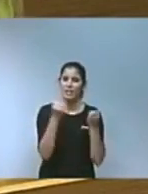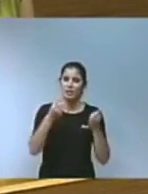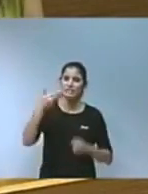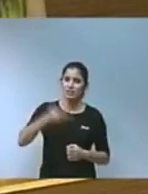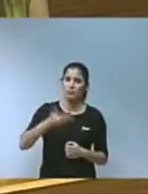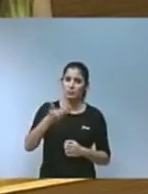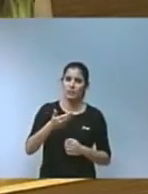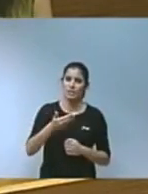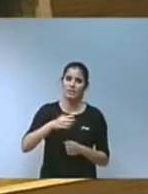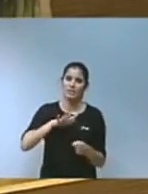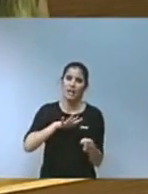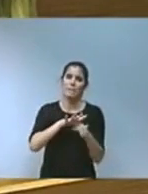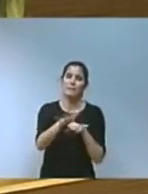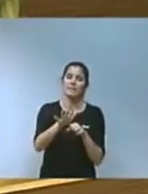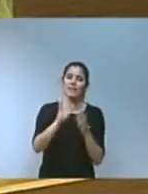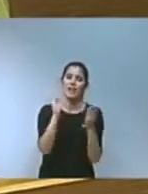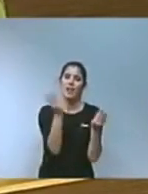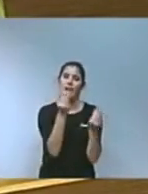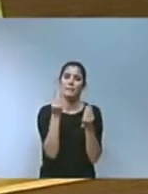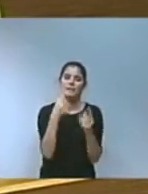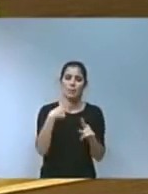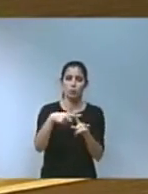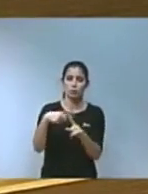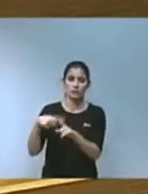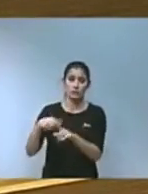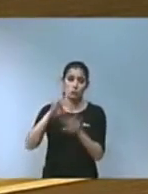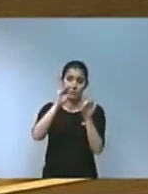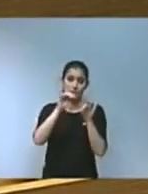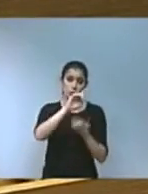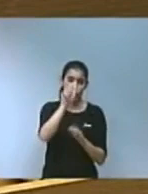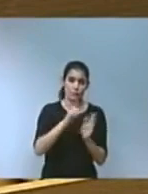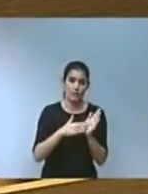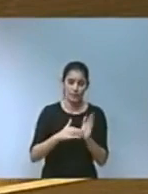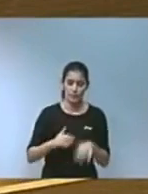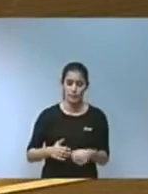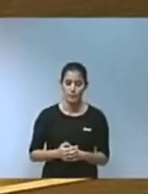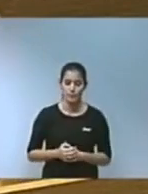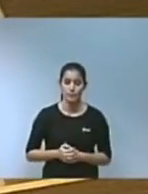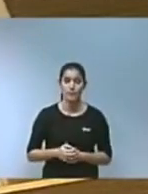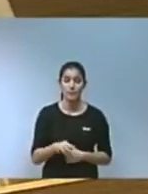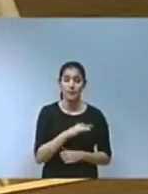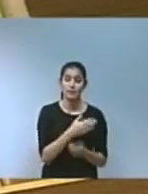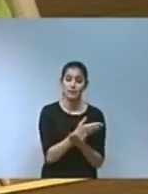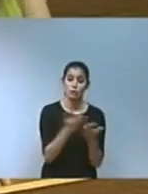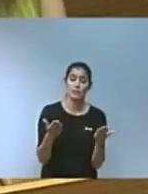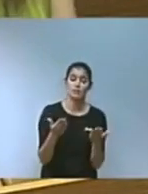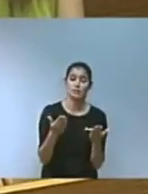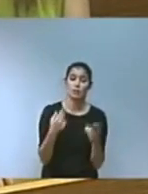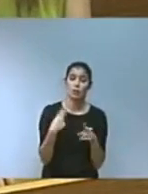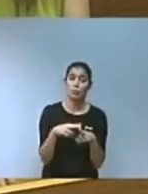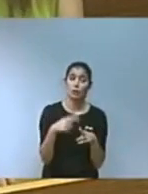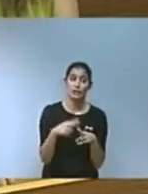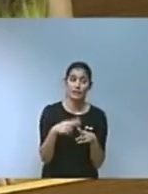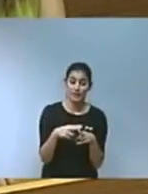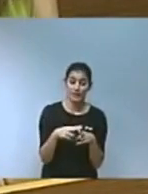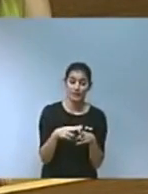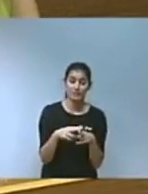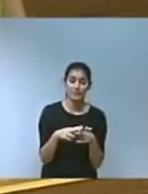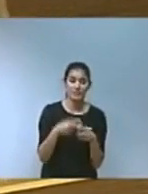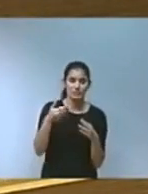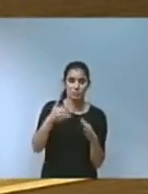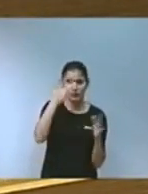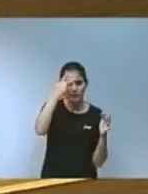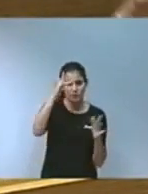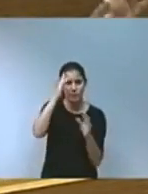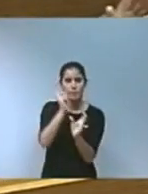ambiental positiu en diferents zones de tot el territori valencià. Senyories, la política té una base pedagògica transformadora